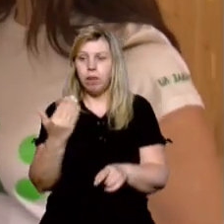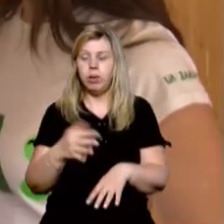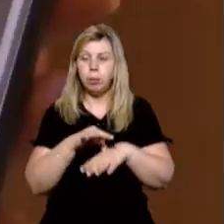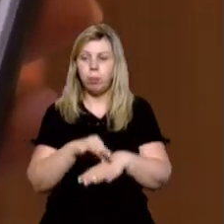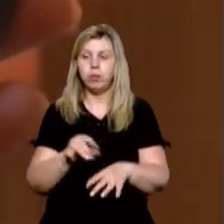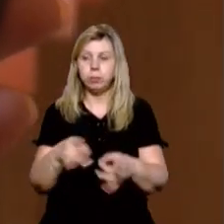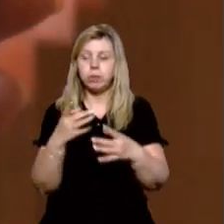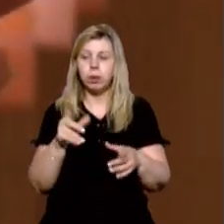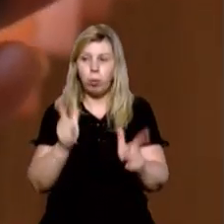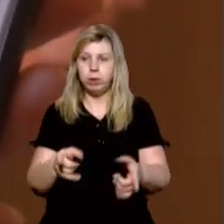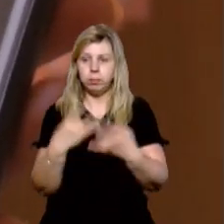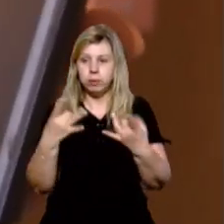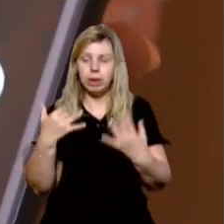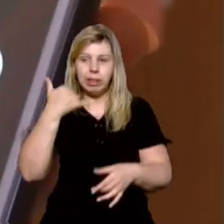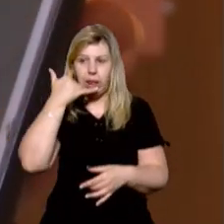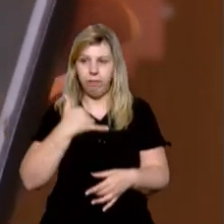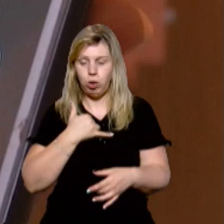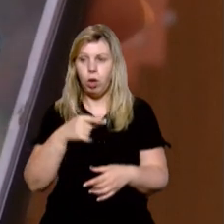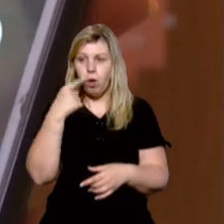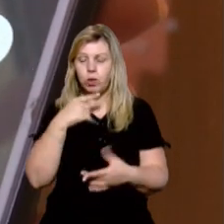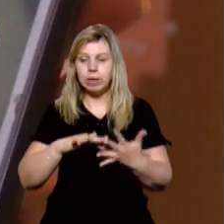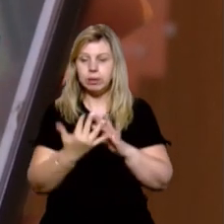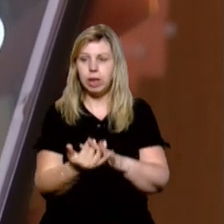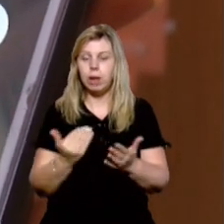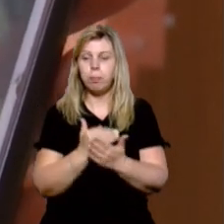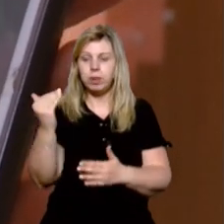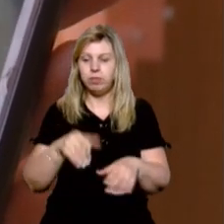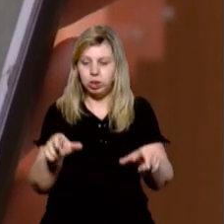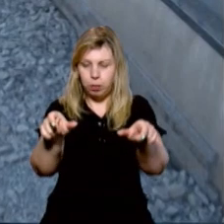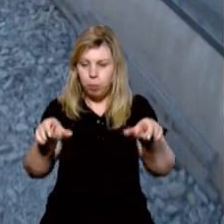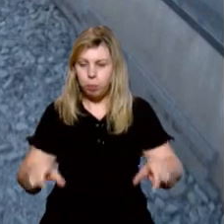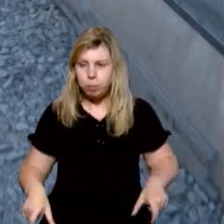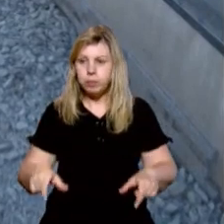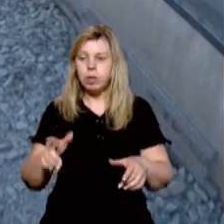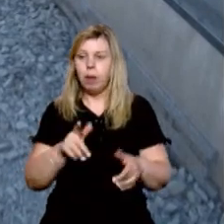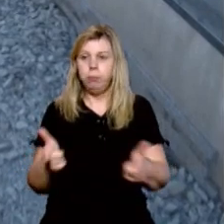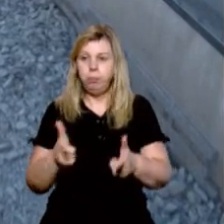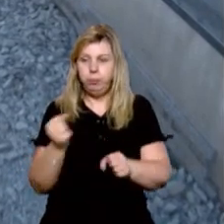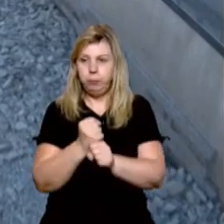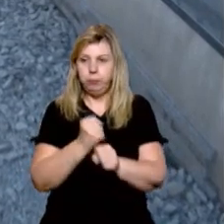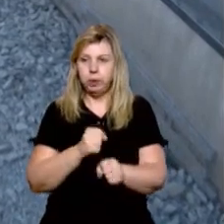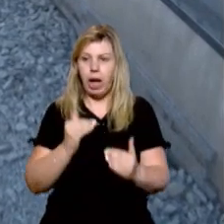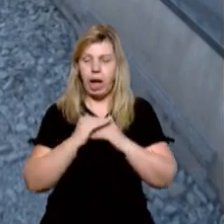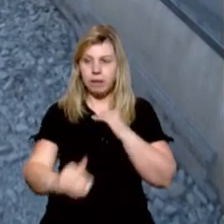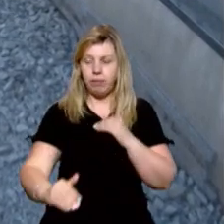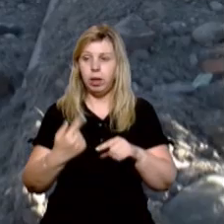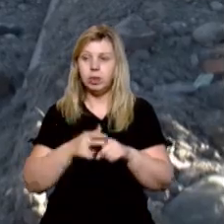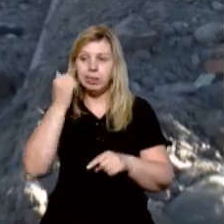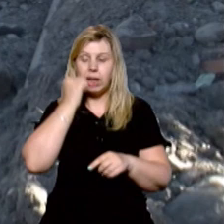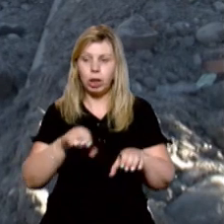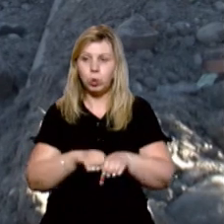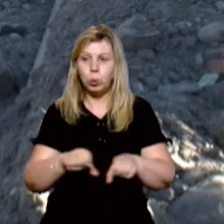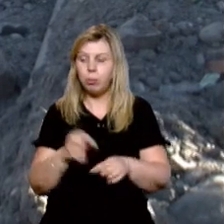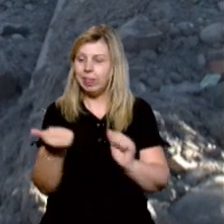погодився прокоментувати нам ситуацію телефоном. Каже, в селі підвищили бордюри і почали підготовчі роботи до асфальтування. Щодо старих